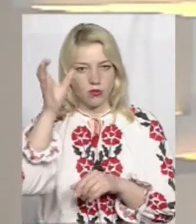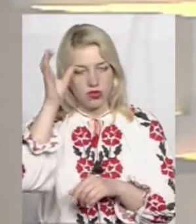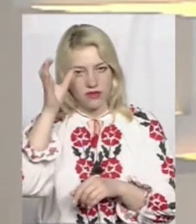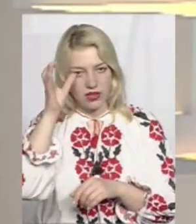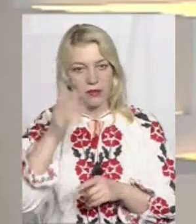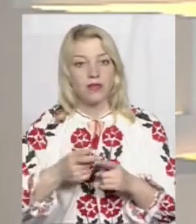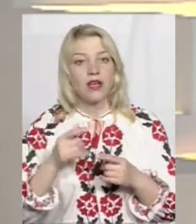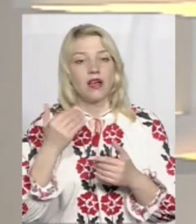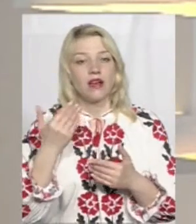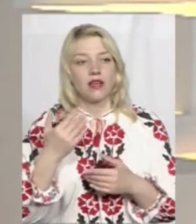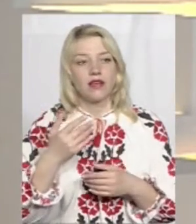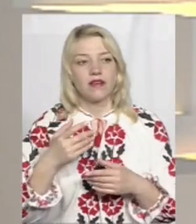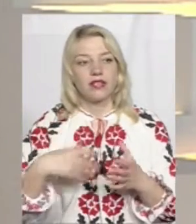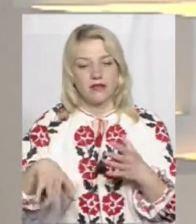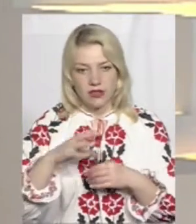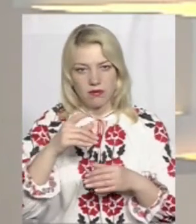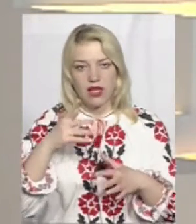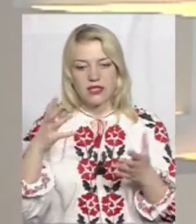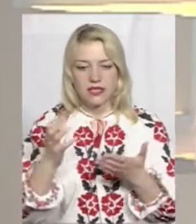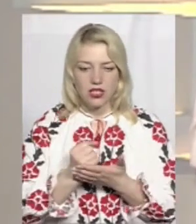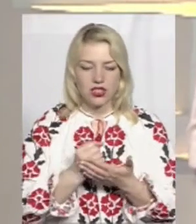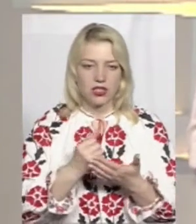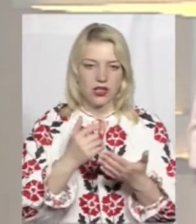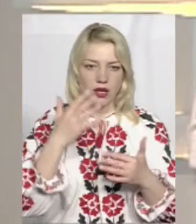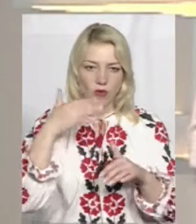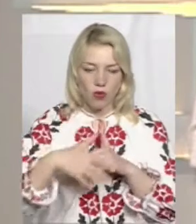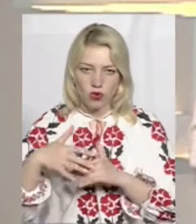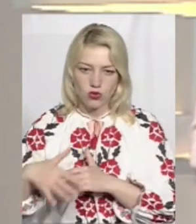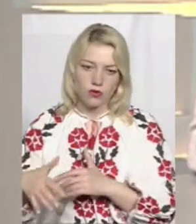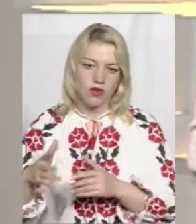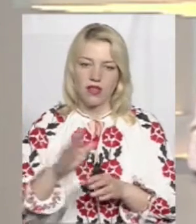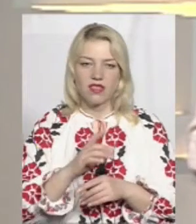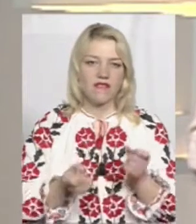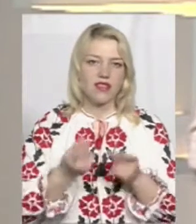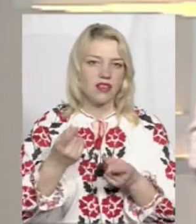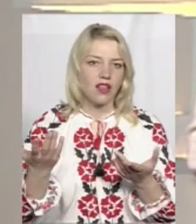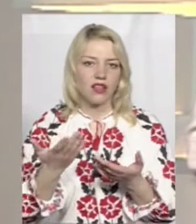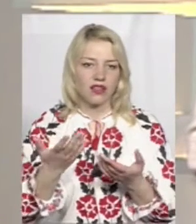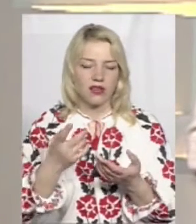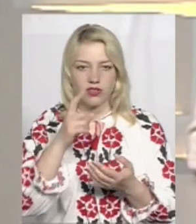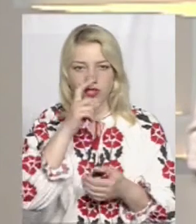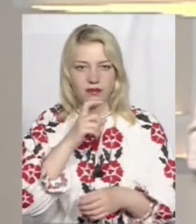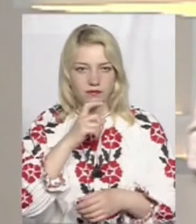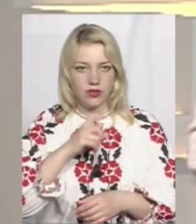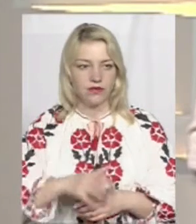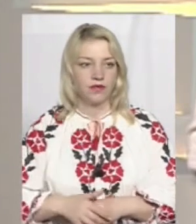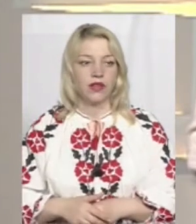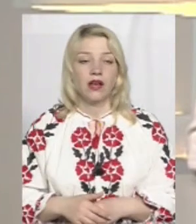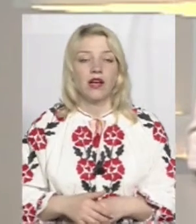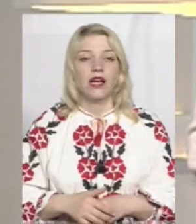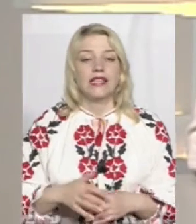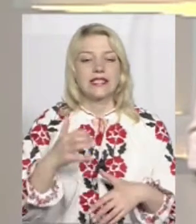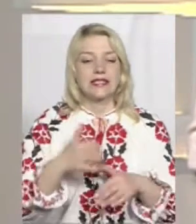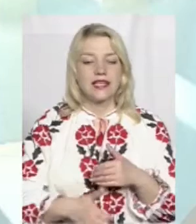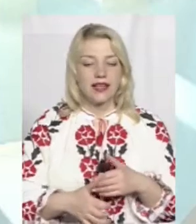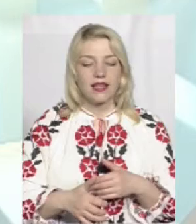згадуєте. З усіма знайшли порозуміння, якихось не виникало непорозумінчих нюансів? Дивіться, серед